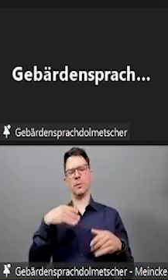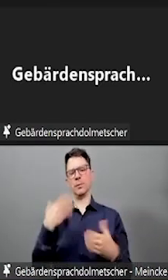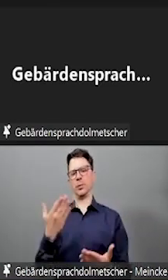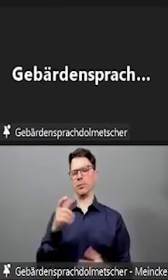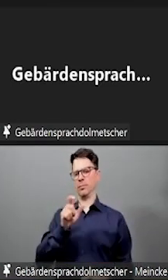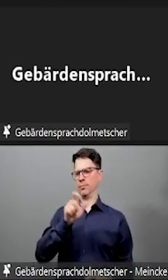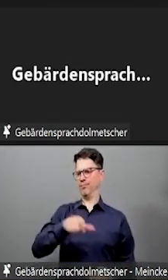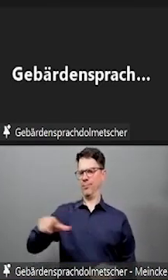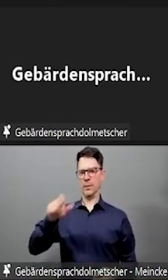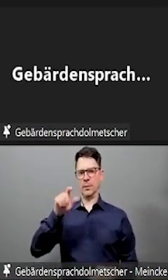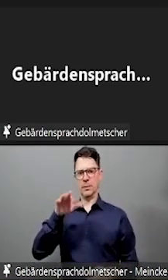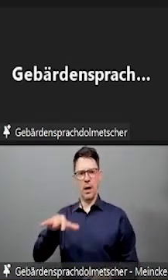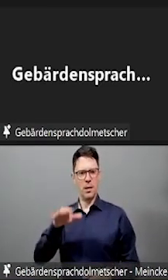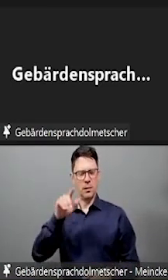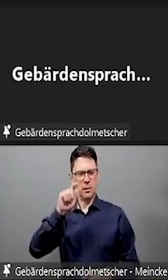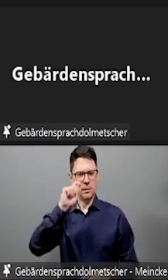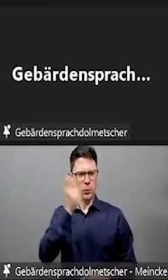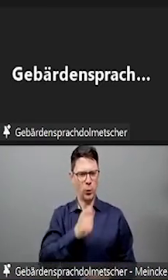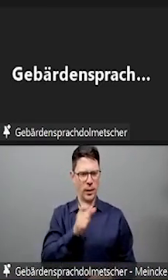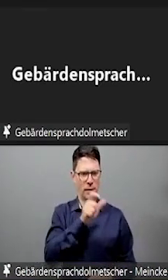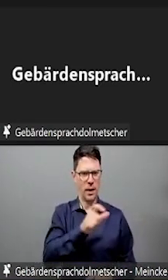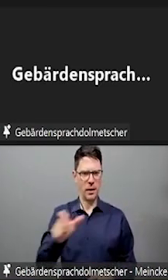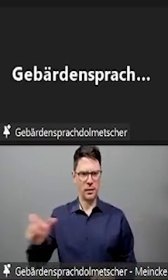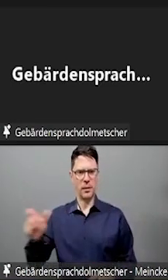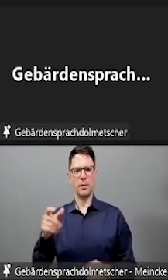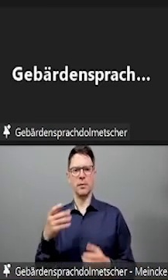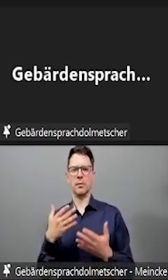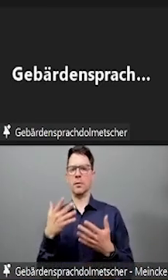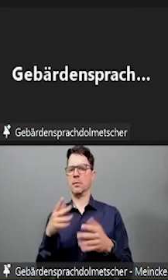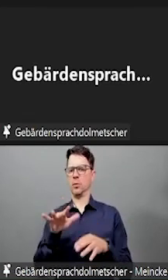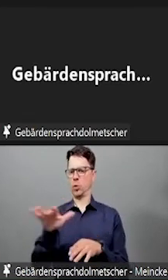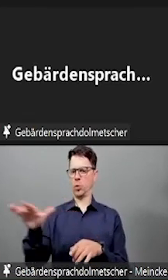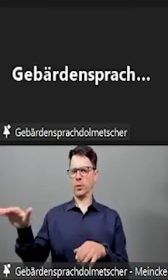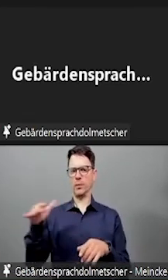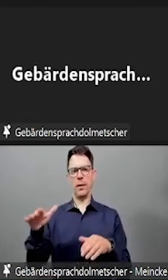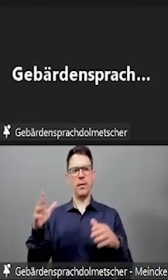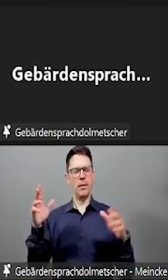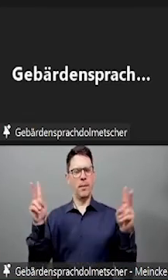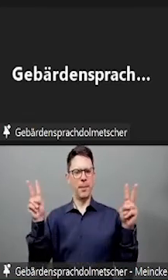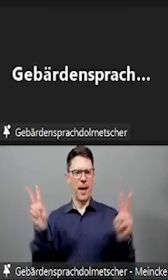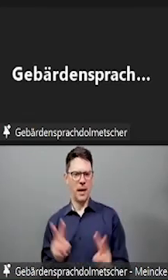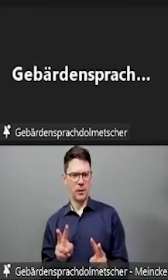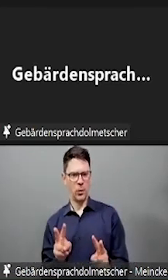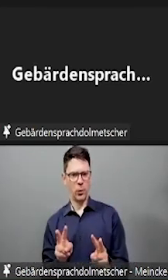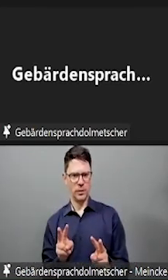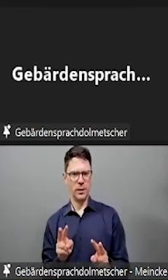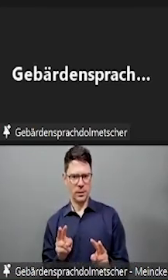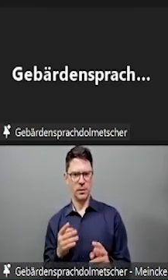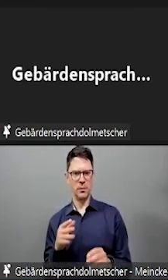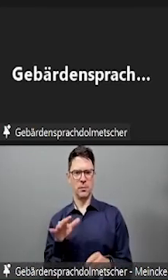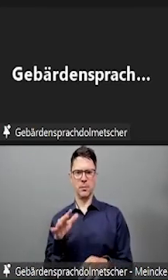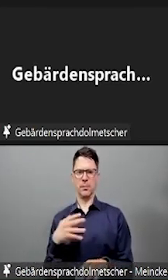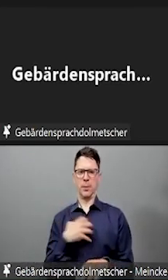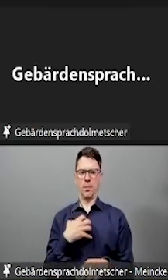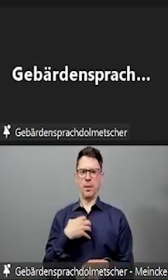zu absolvieren. Und auch Studierende zum Beispiel, die mit Kindern und Betreuungsaufgaben